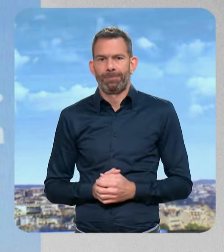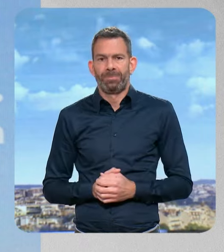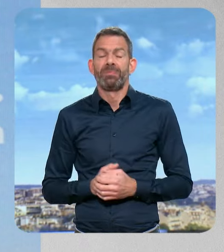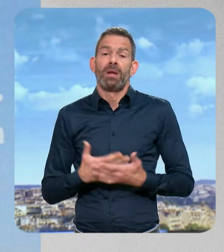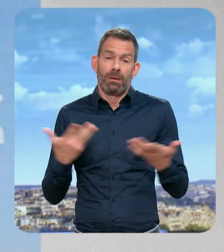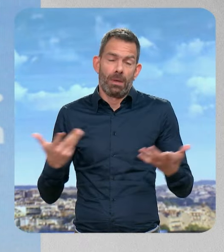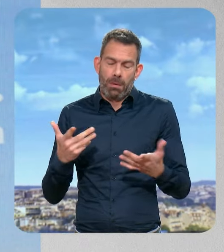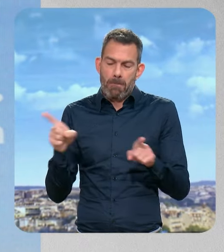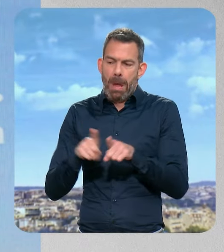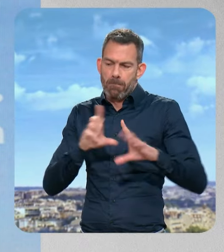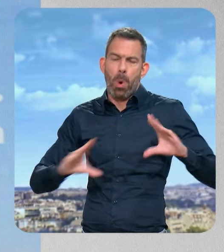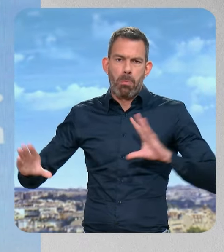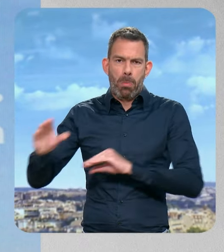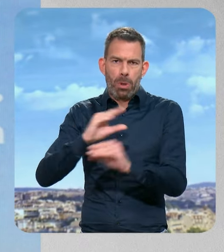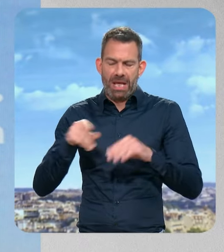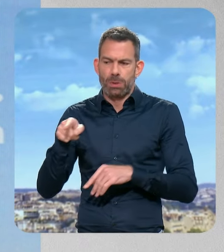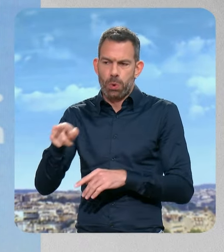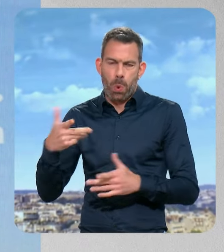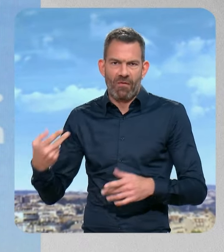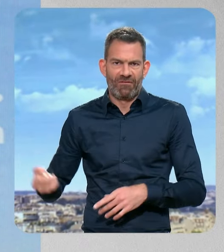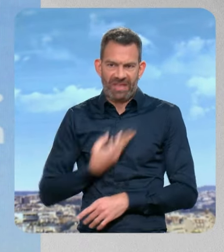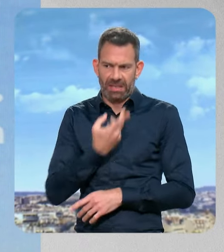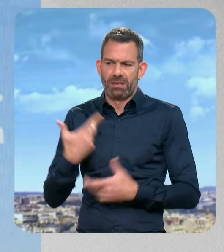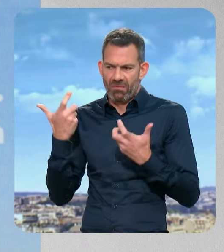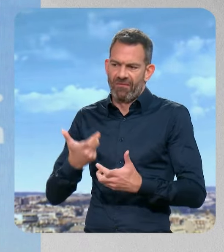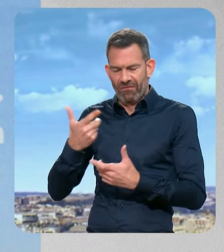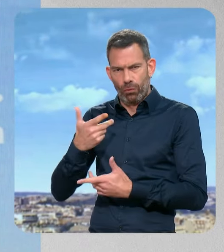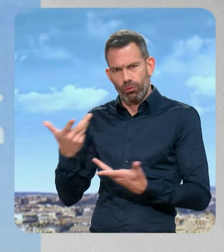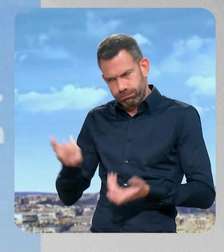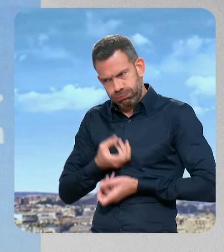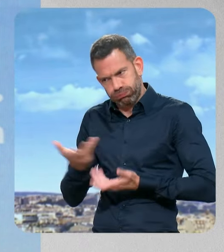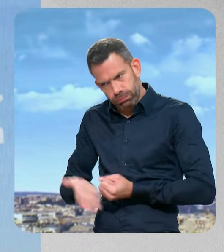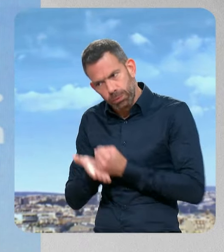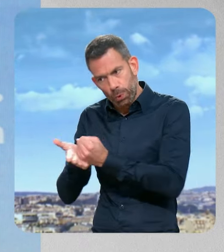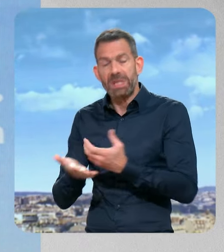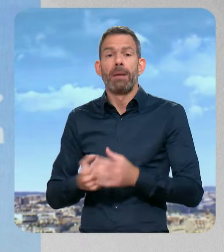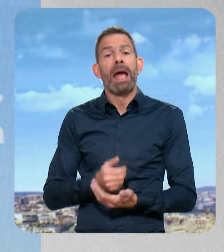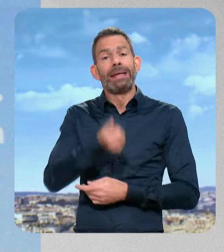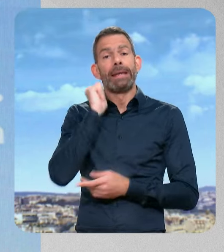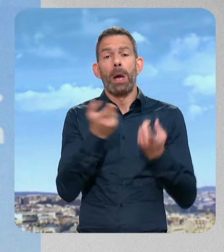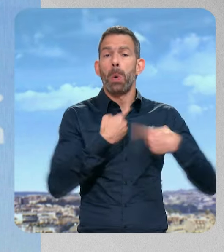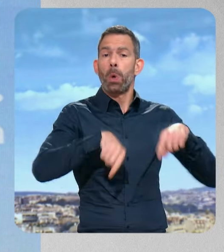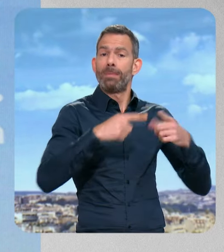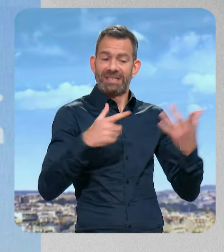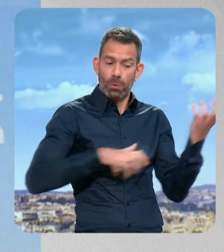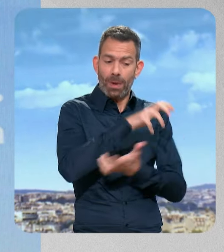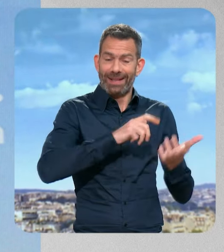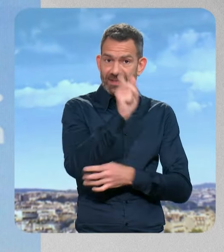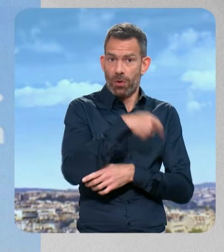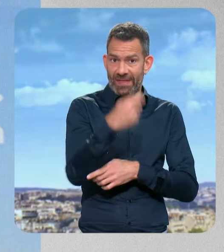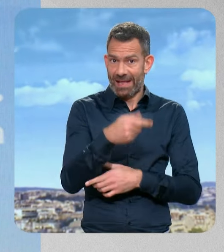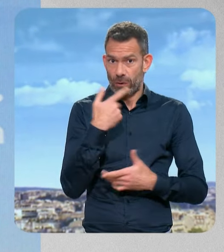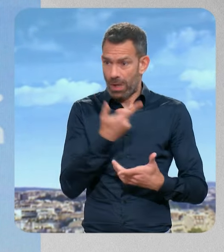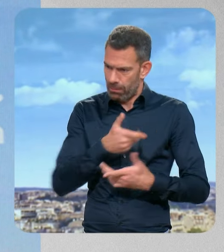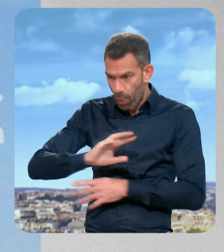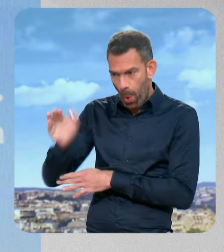également un message de soutien aux populations qui ont été durement frappées. Dire qu'hier même, la commission qui reconnaît les catastrophes naturelles, qui va permettre l'indemnisation et la relance de la